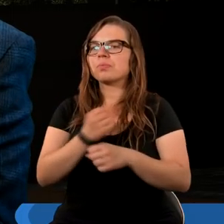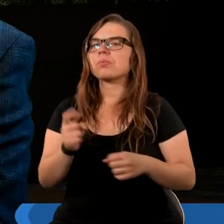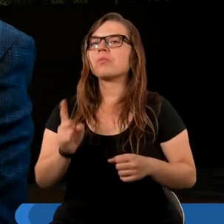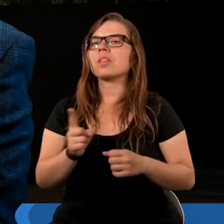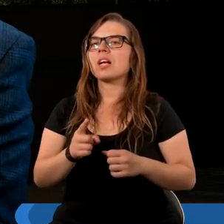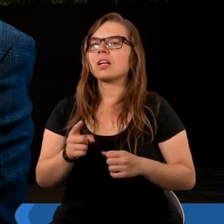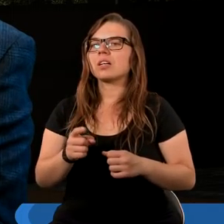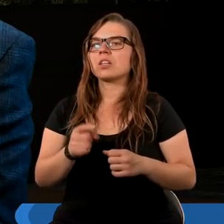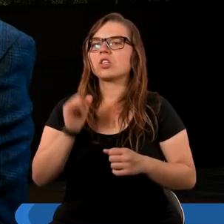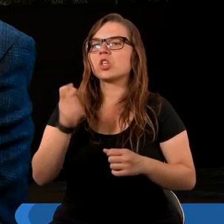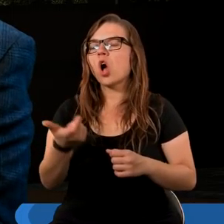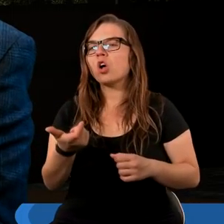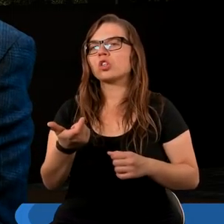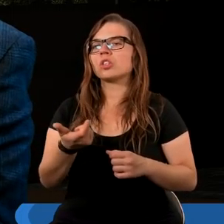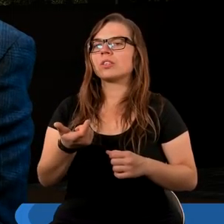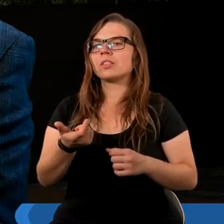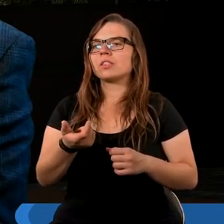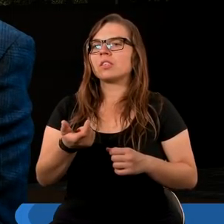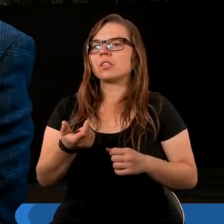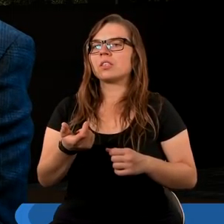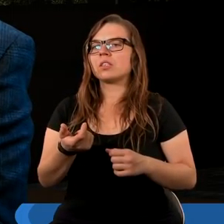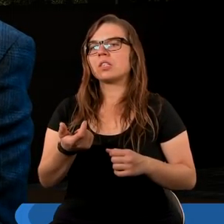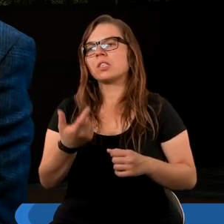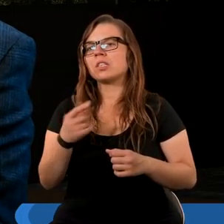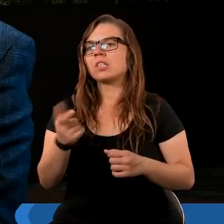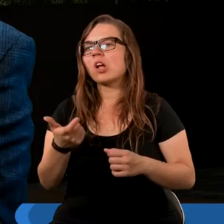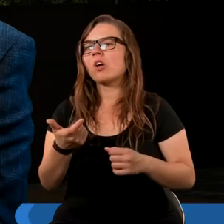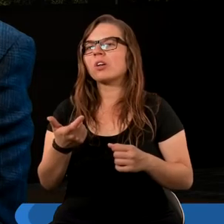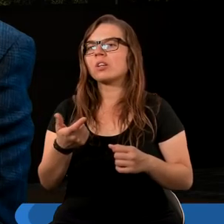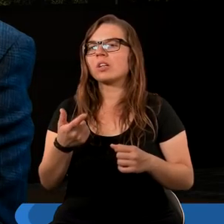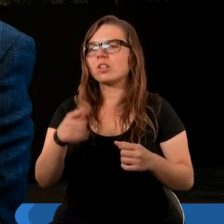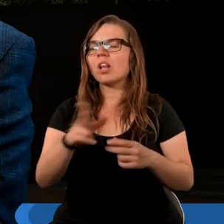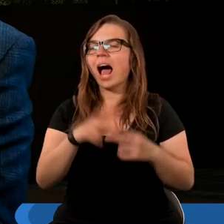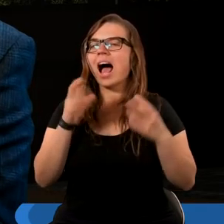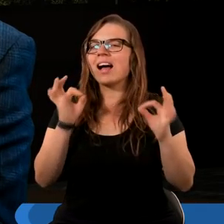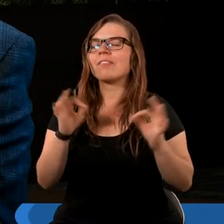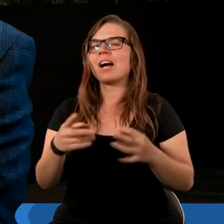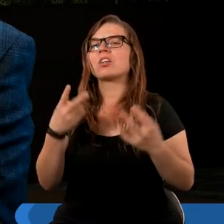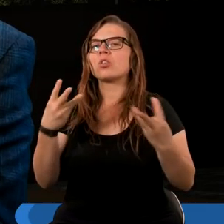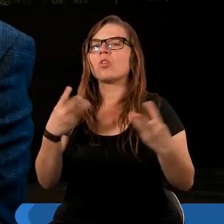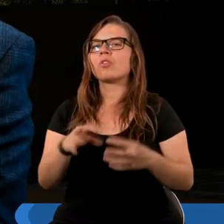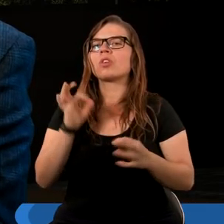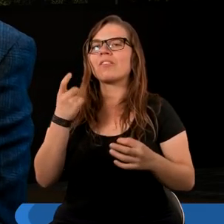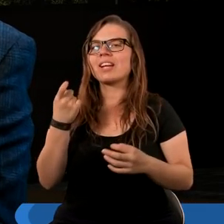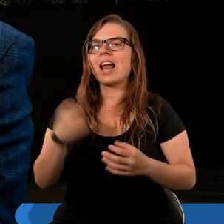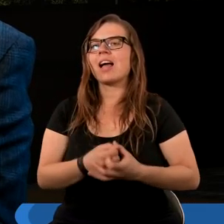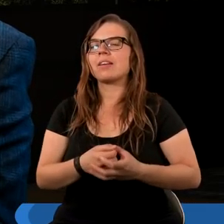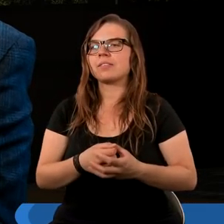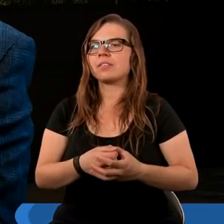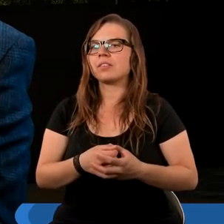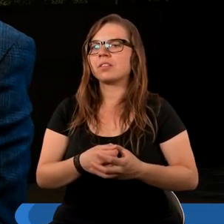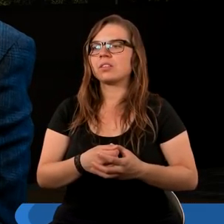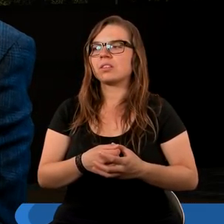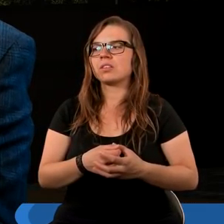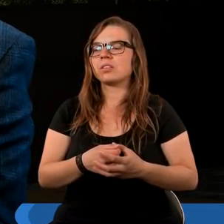cios, który okazał się nie ostatnią chwilą tego istnienia tej potęgi.